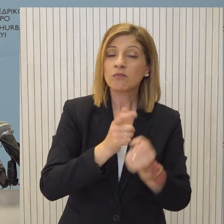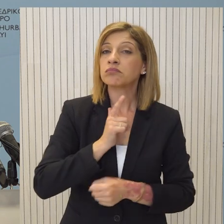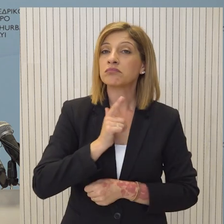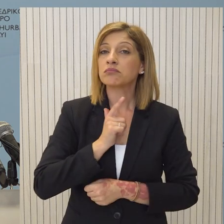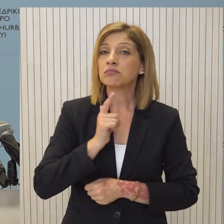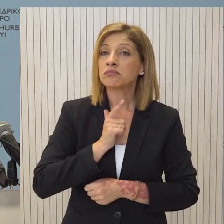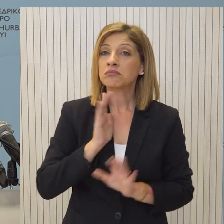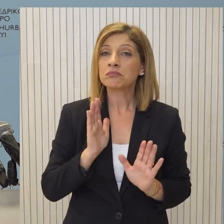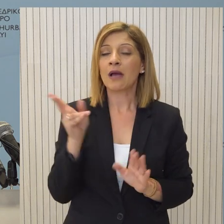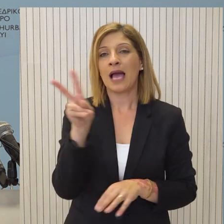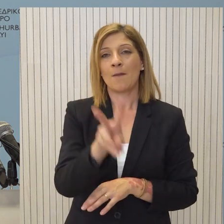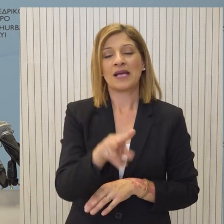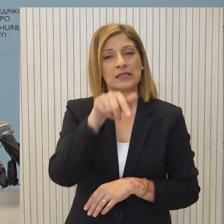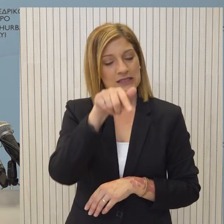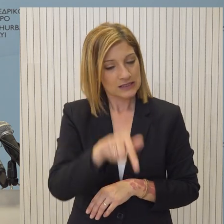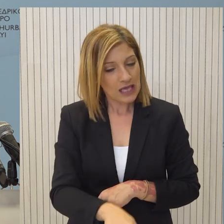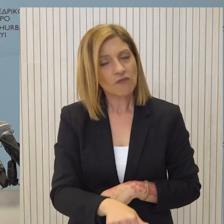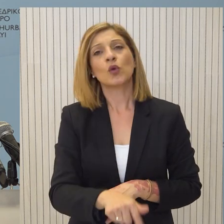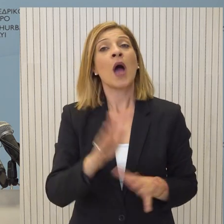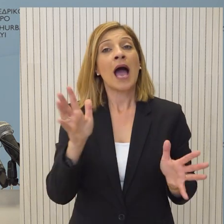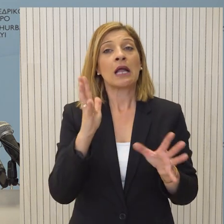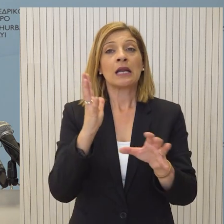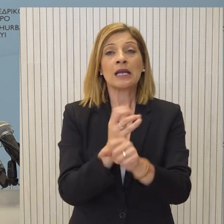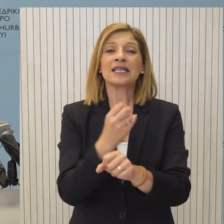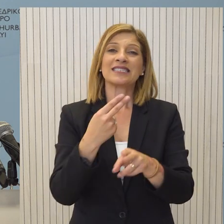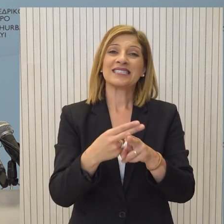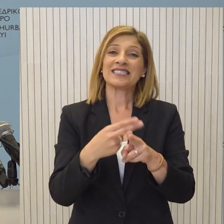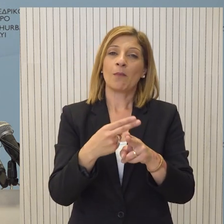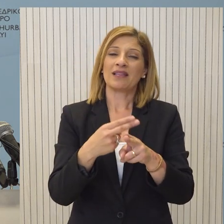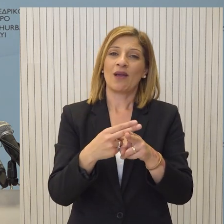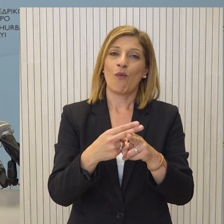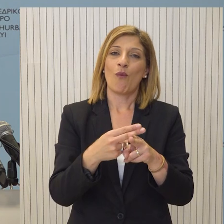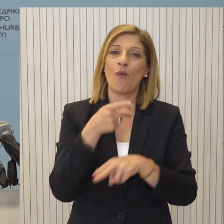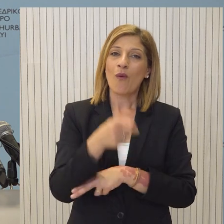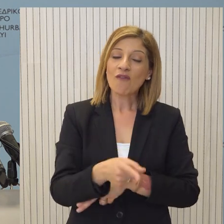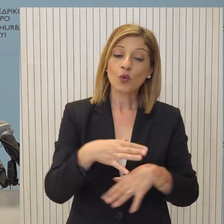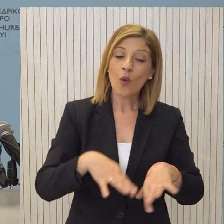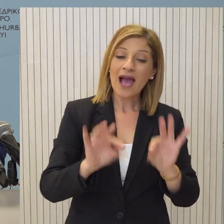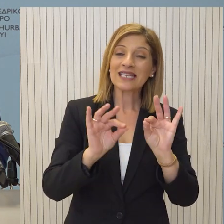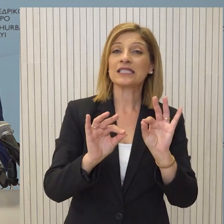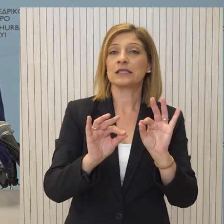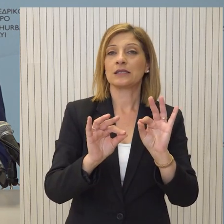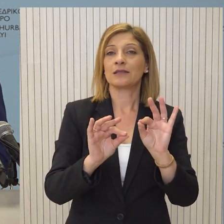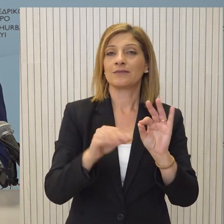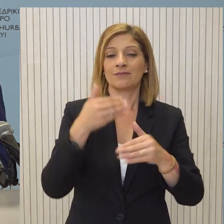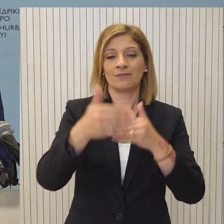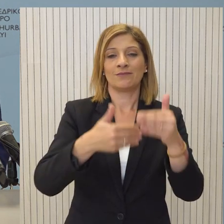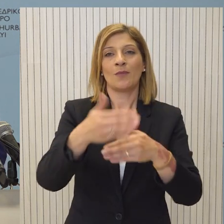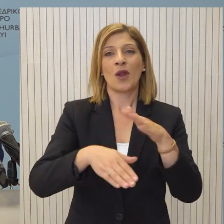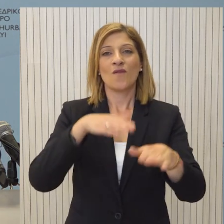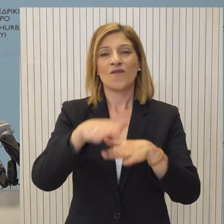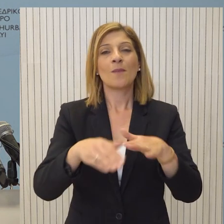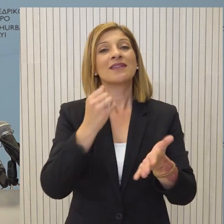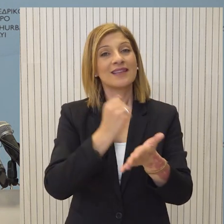Γραμματεία και αυτό θα αποτελούσε και το βασικό εφαλτήριο, την βασική εκκίνηση, αφετηρία για τα επόμενα βήματα που